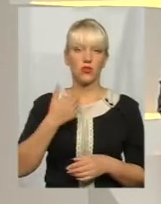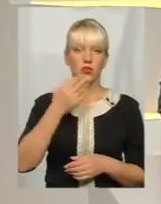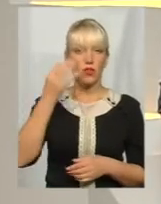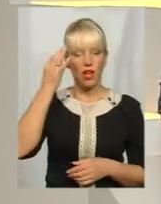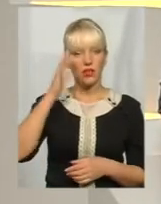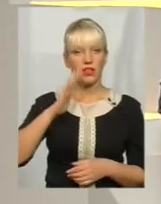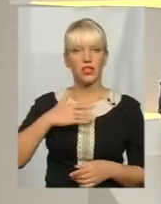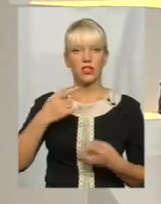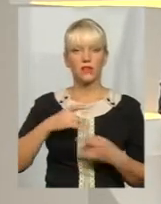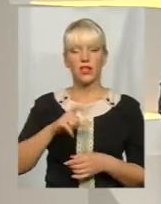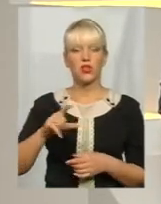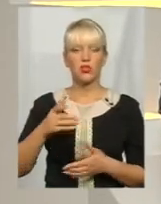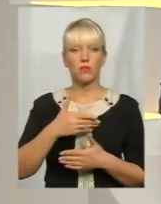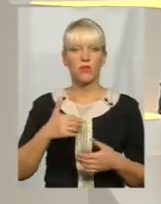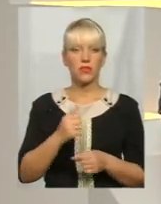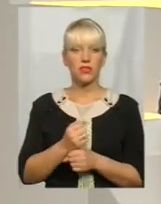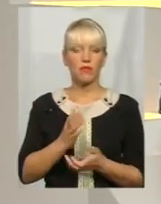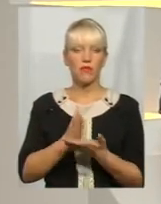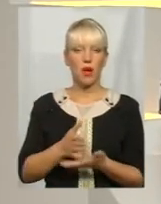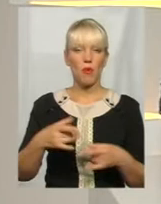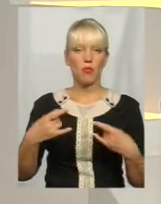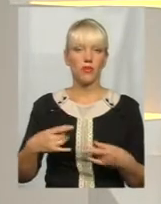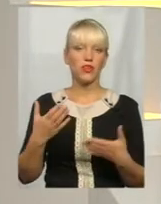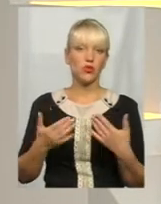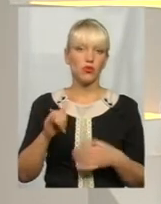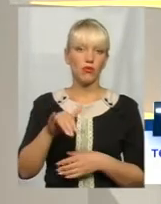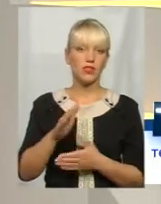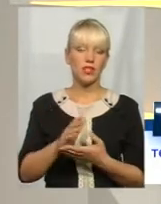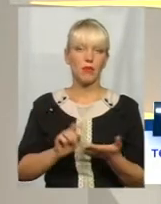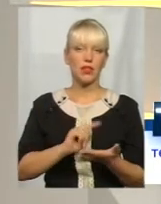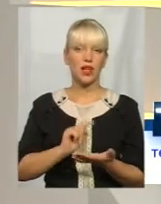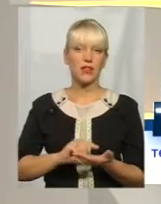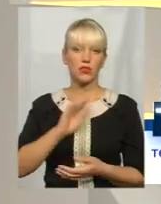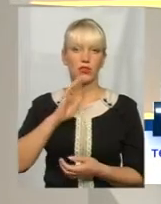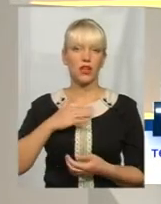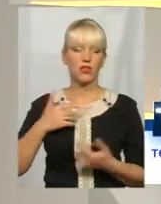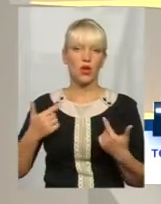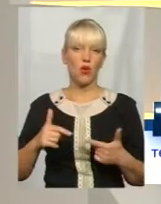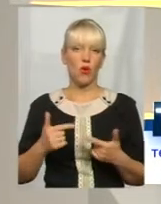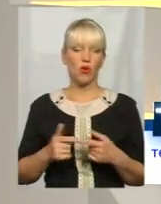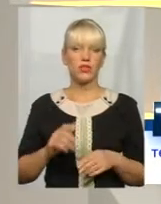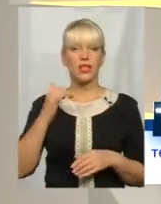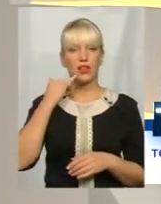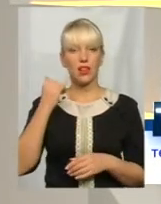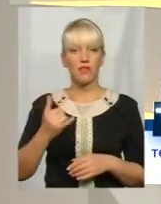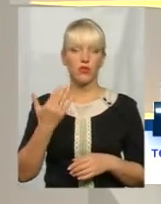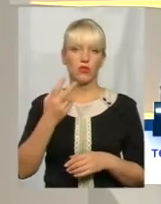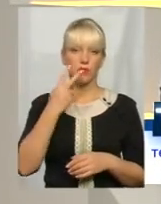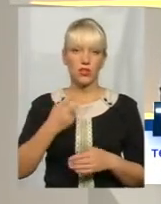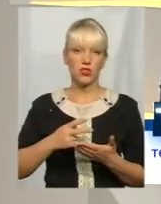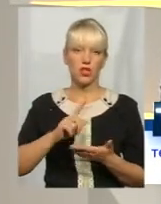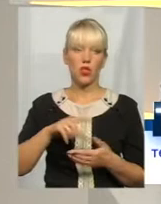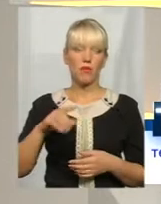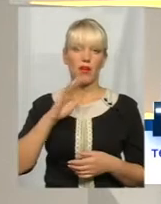телеглядачам, що ми працюємо у прямому ефірі, тому якщо у вас є питання до наших гостей, телефонуйте, номера телефонів бачите на